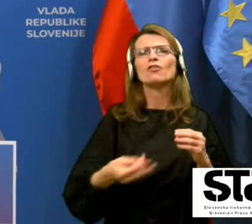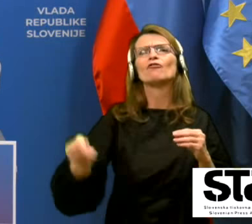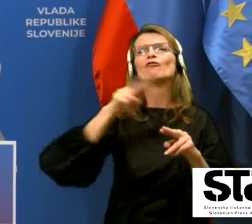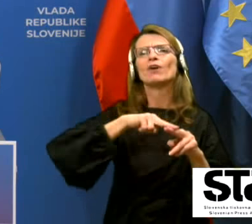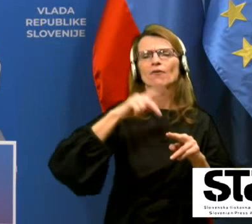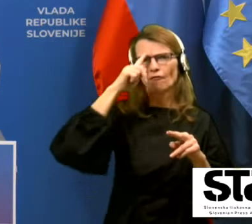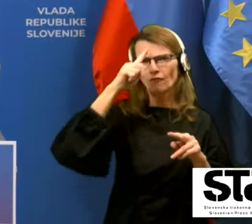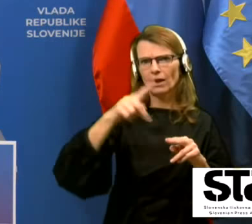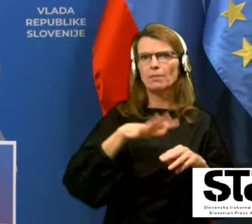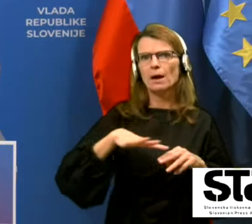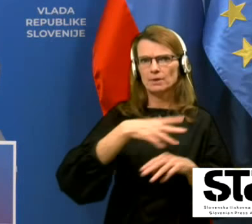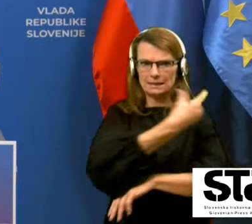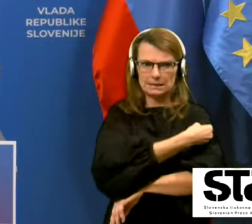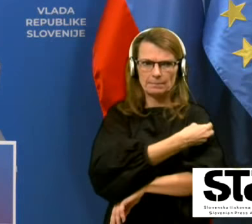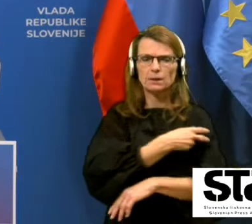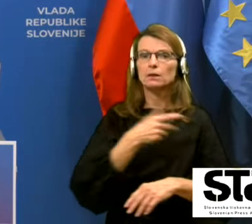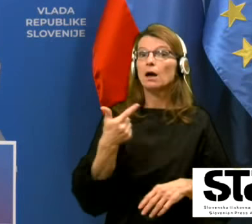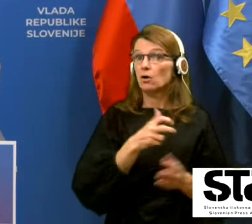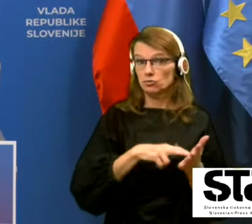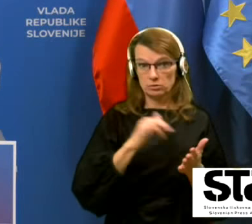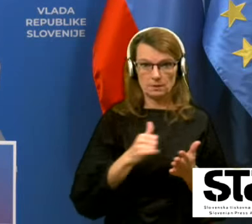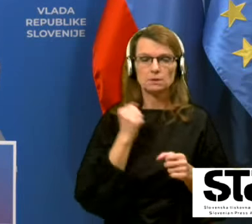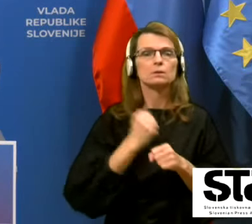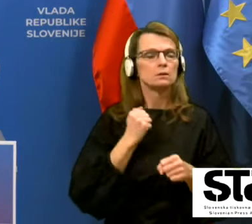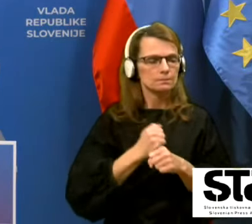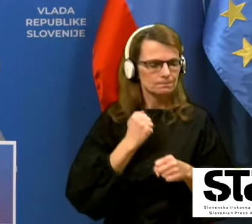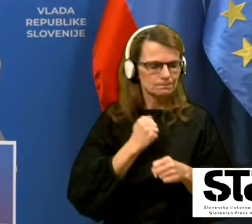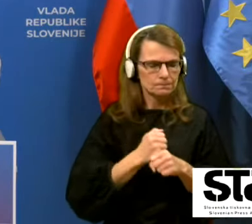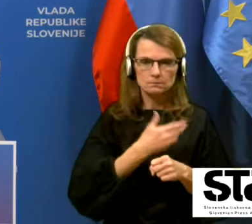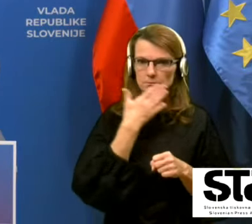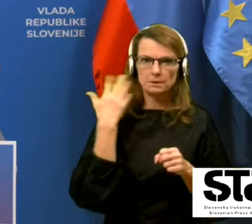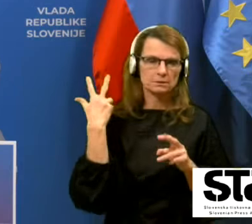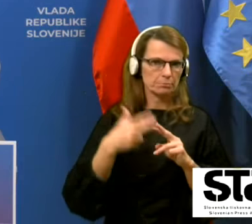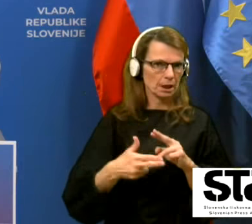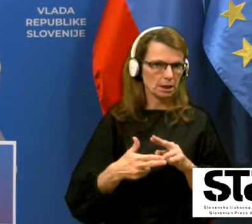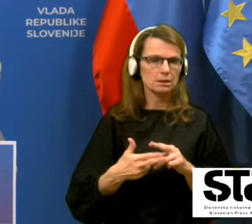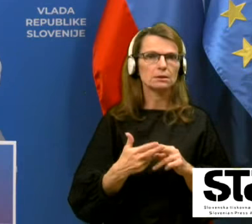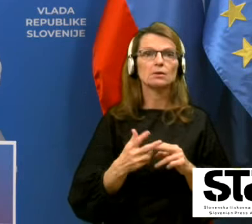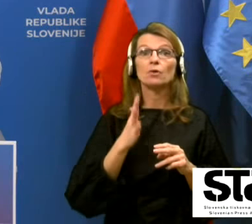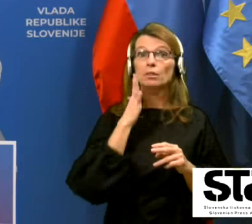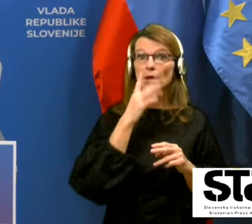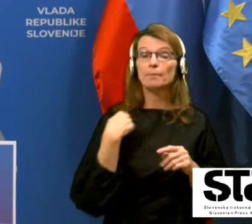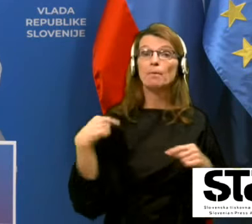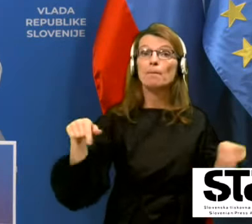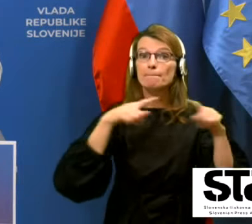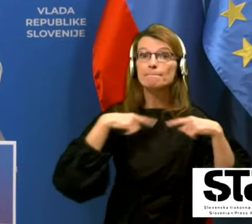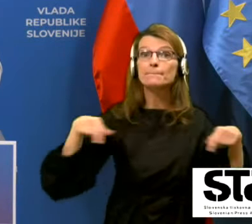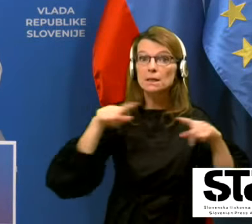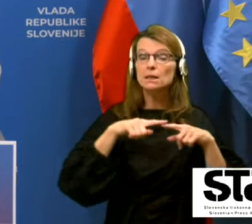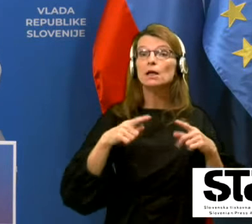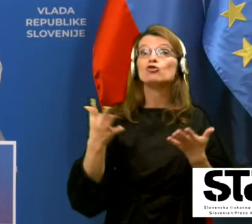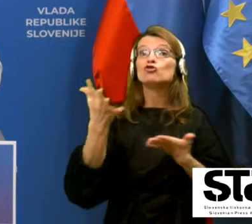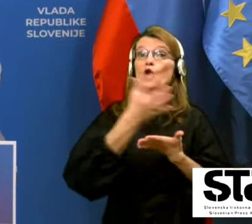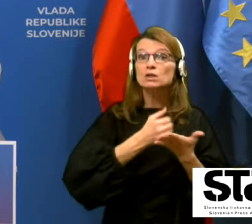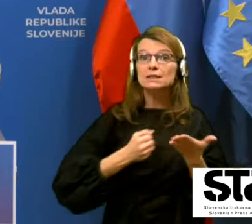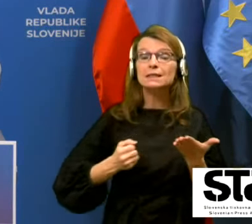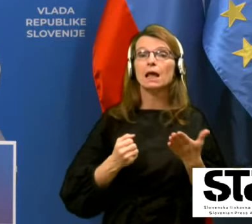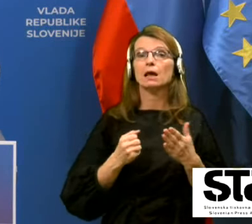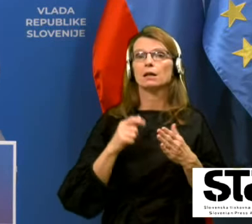in so delali in delajo še vedno non-stop, da bomo dosegli ta